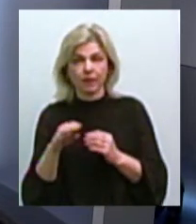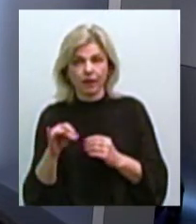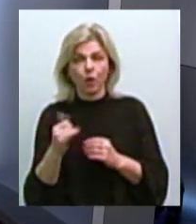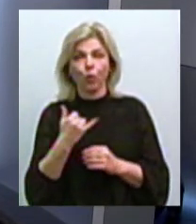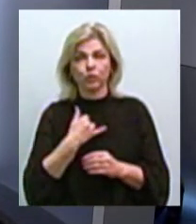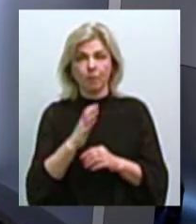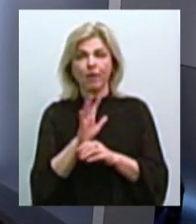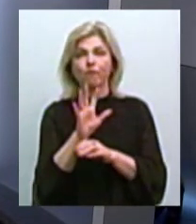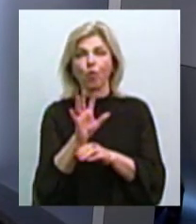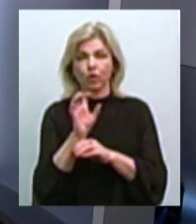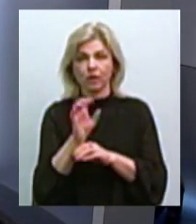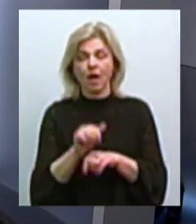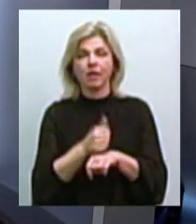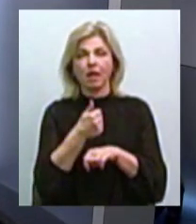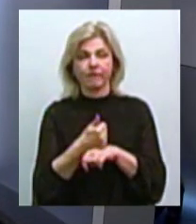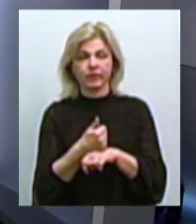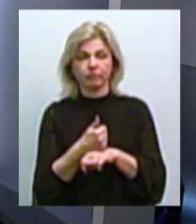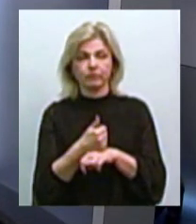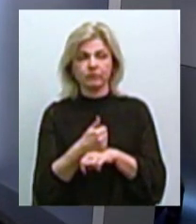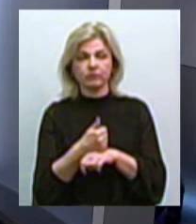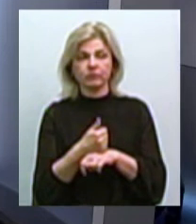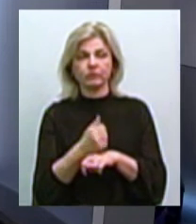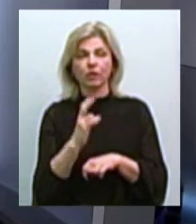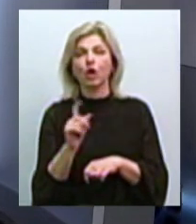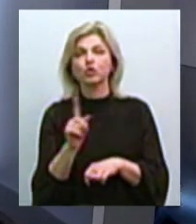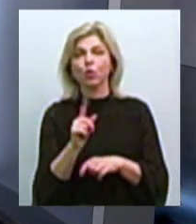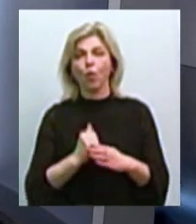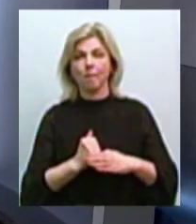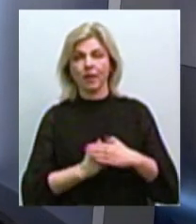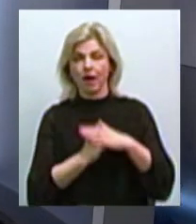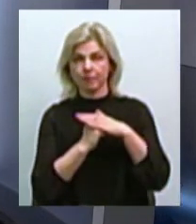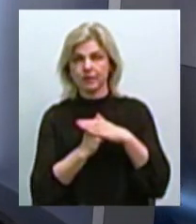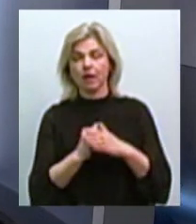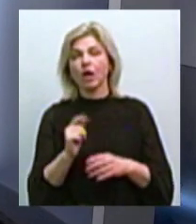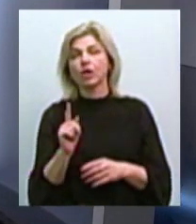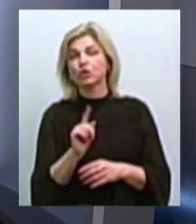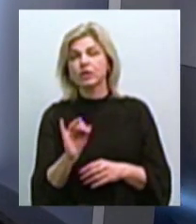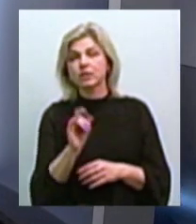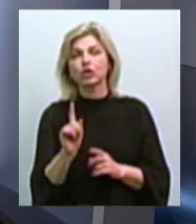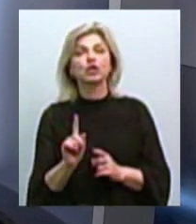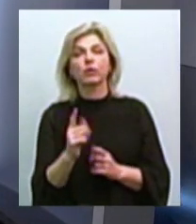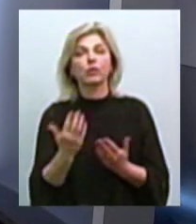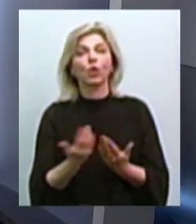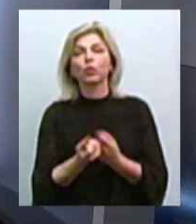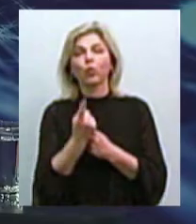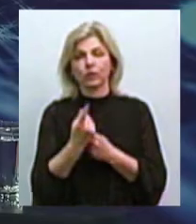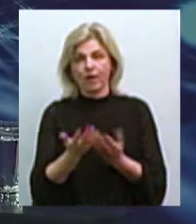нас була фотофіксація, це головне, на що ми опираємся, і з чого, як би, прийшли наші цифри.